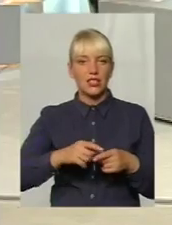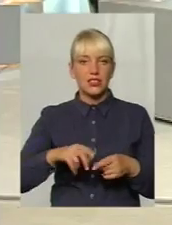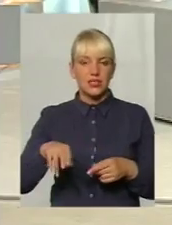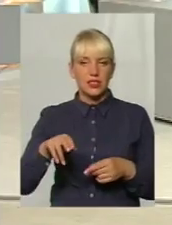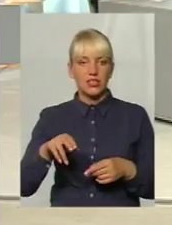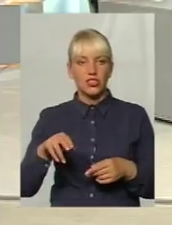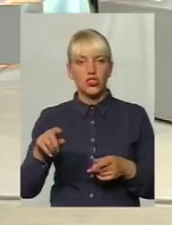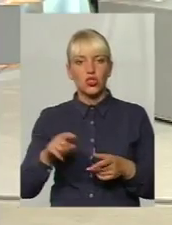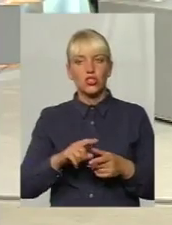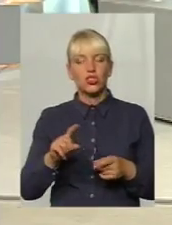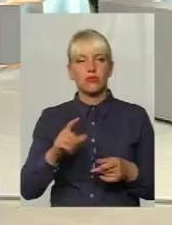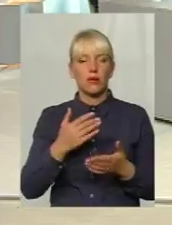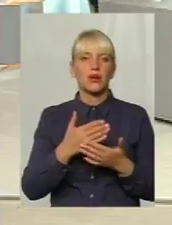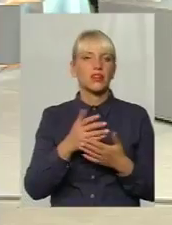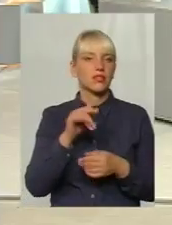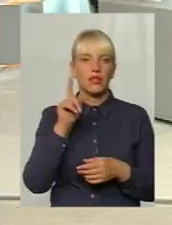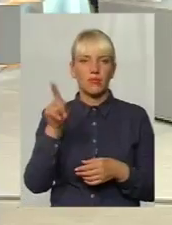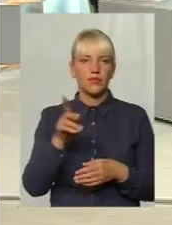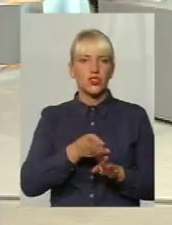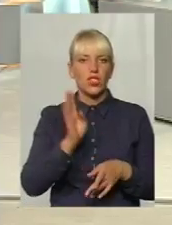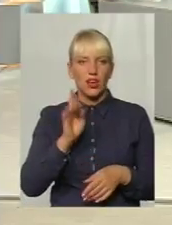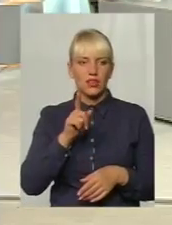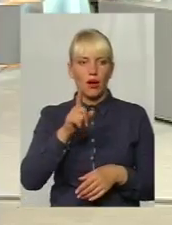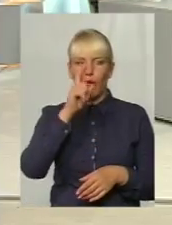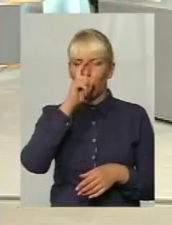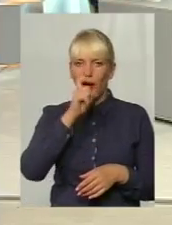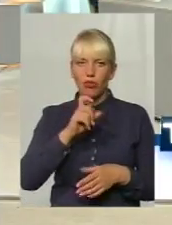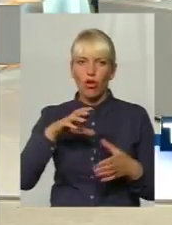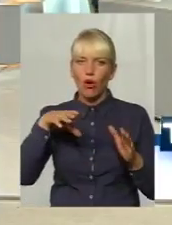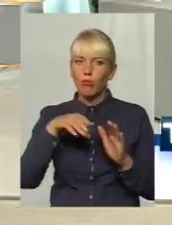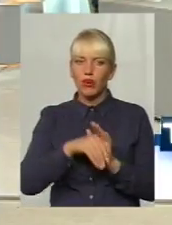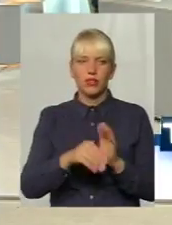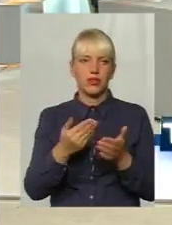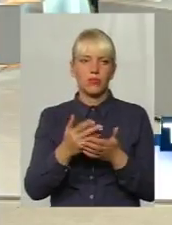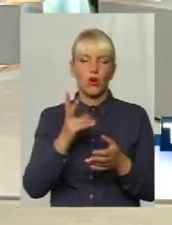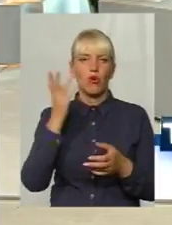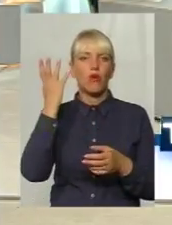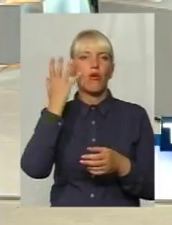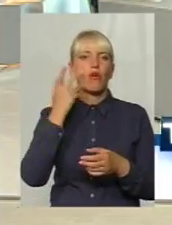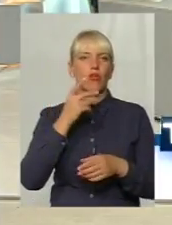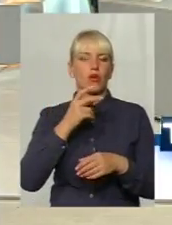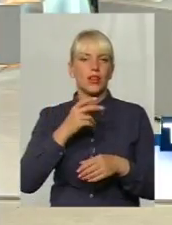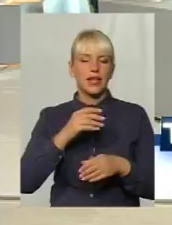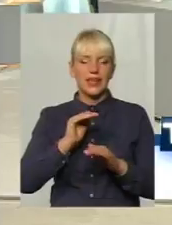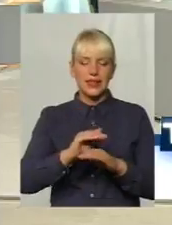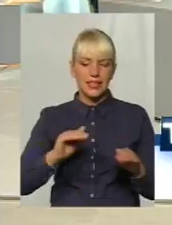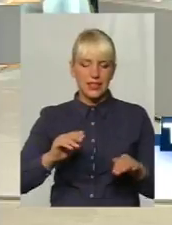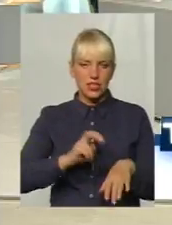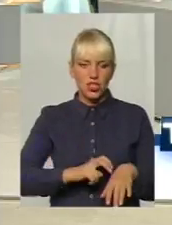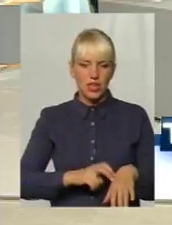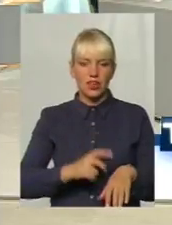ПМСД, що черги, це погане об'єднання, що коли і педіатр в одному приміщенні